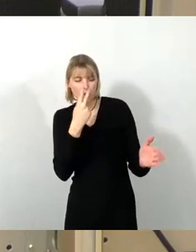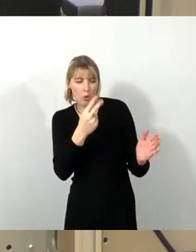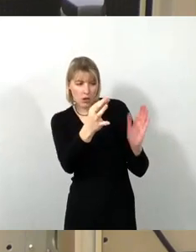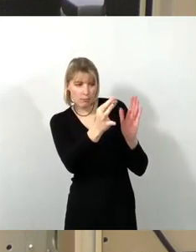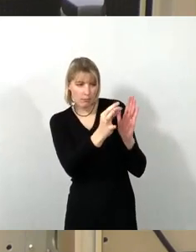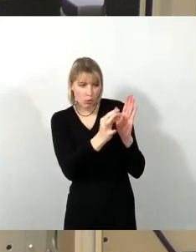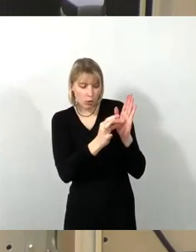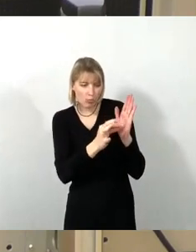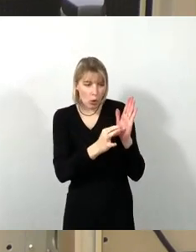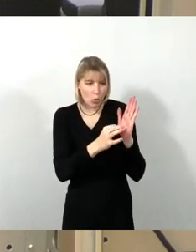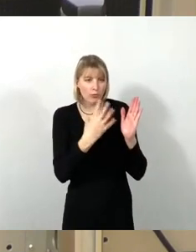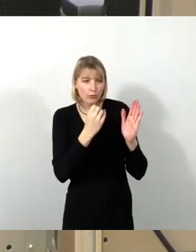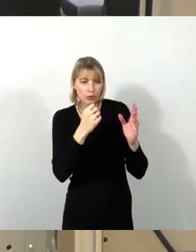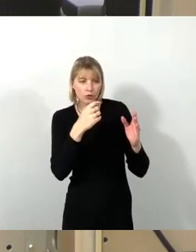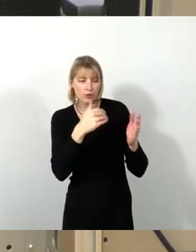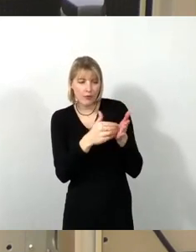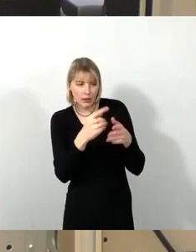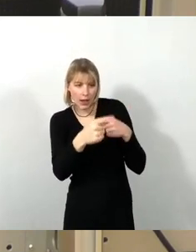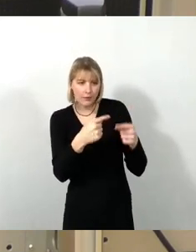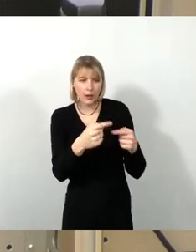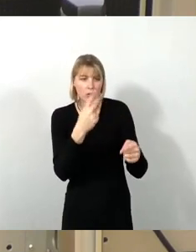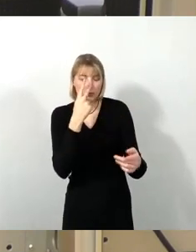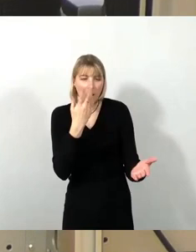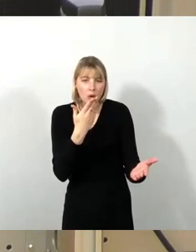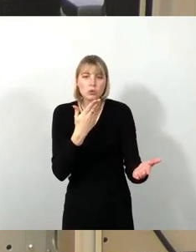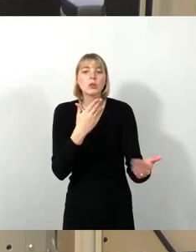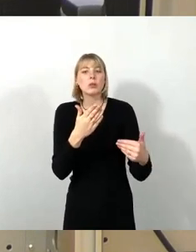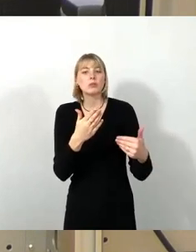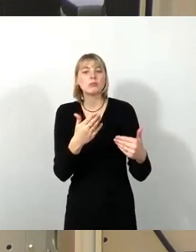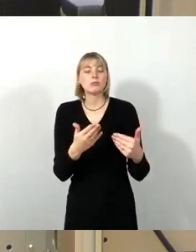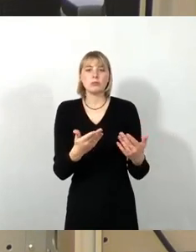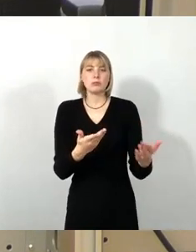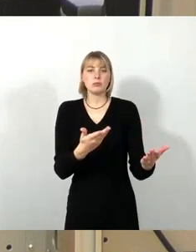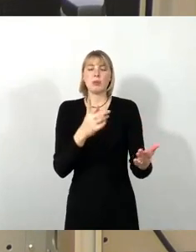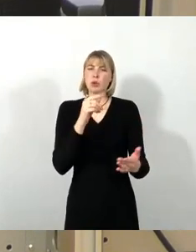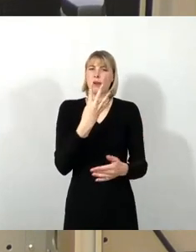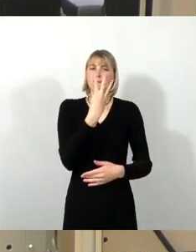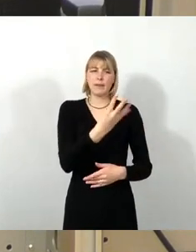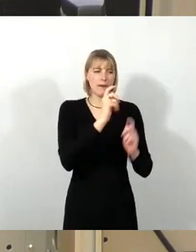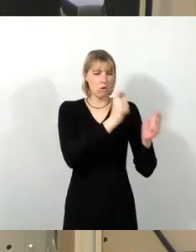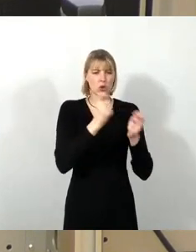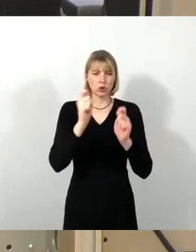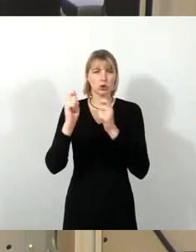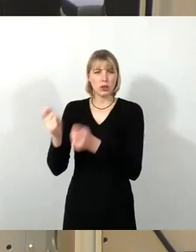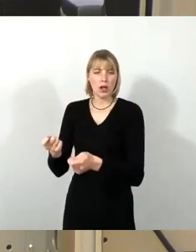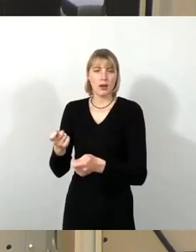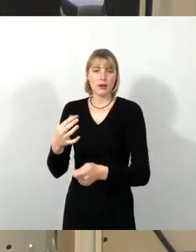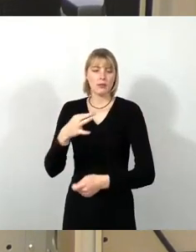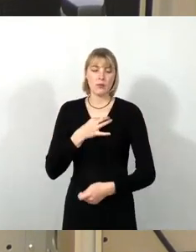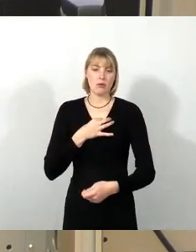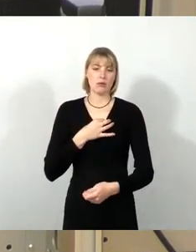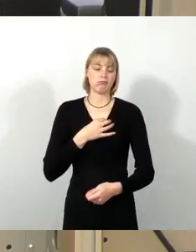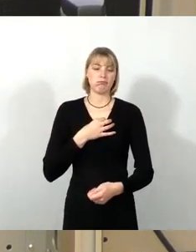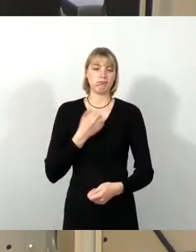dort weiterentwickeln können als Kultur- und Nachbarschaftszentren. Vier Vorschläge, die sehr, sehr, sehr unterschiedlich sind.